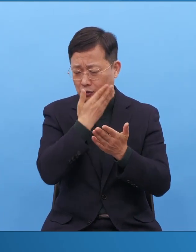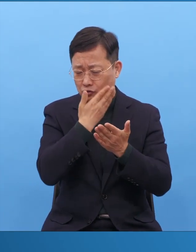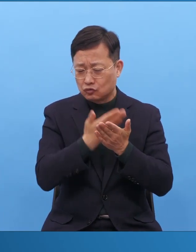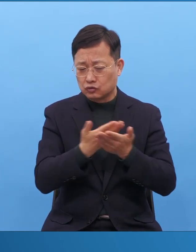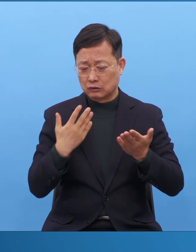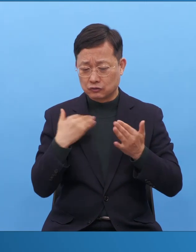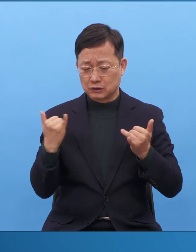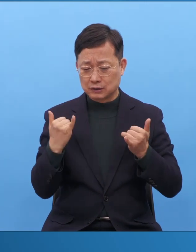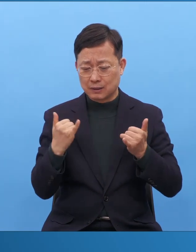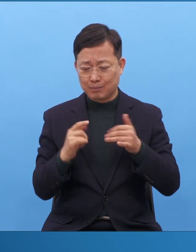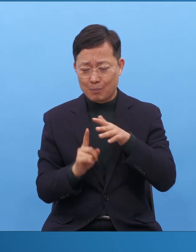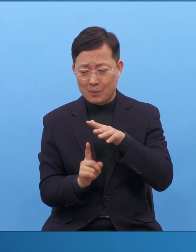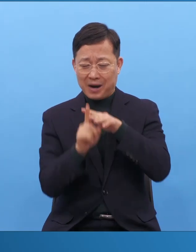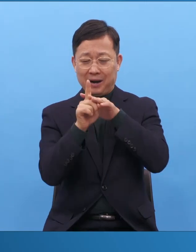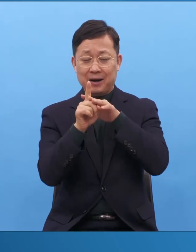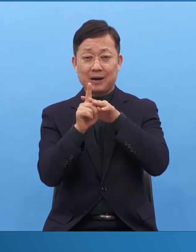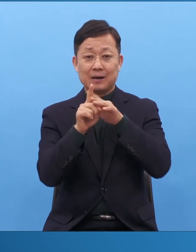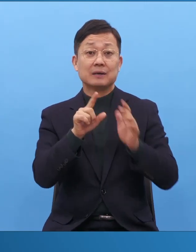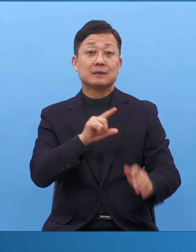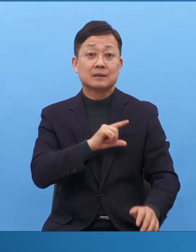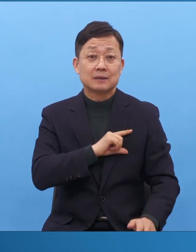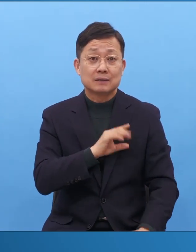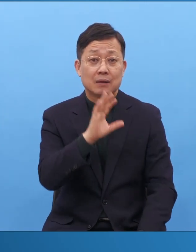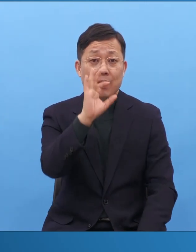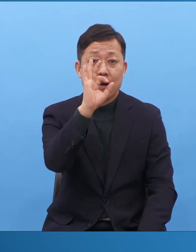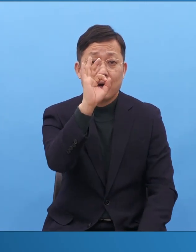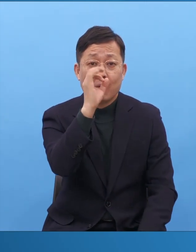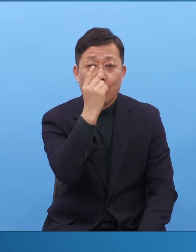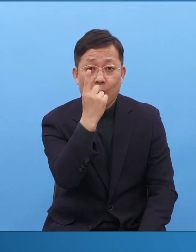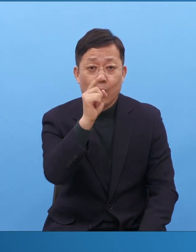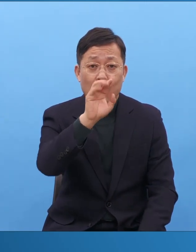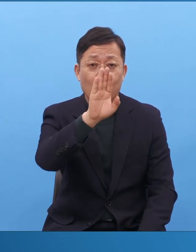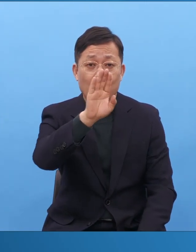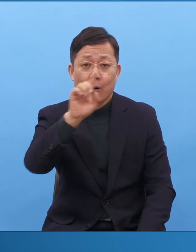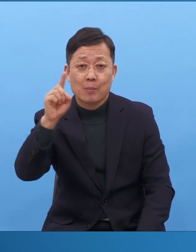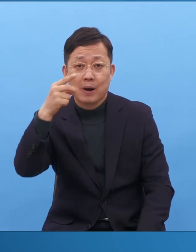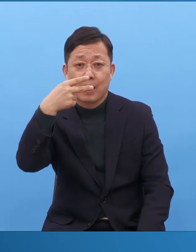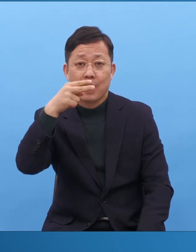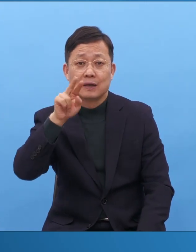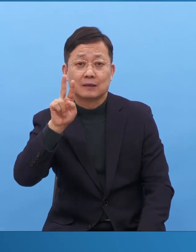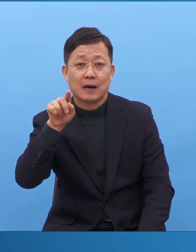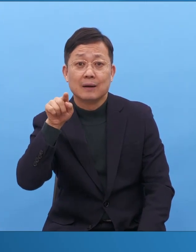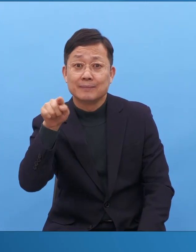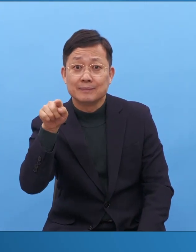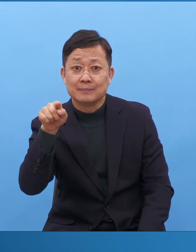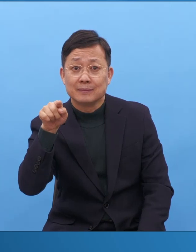만들었고요. 그런데 이 흐름을 여러분이 타면 쉽게 만들 수 있어요.